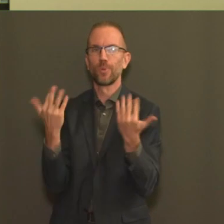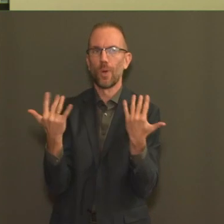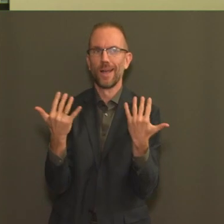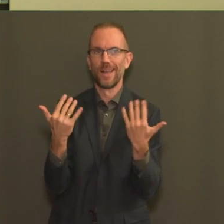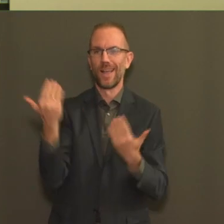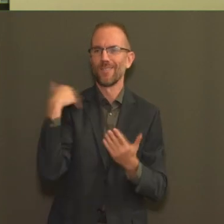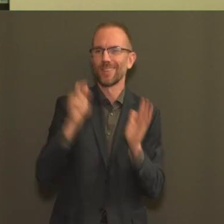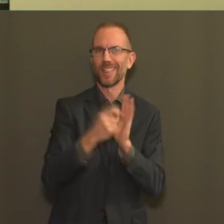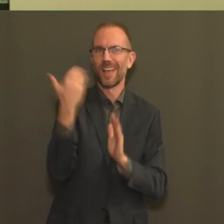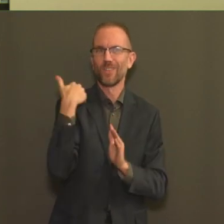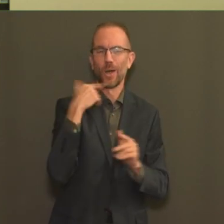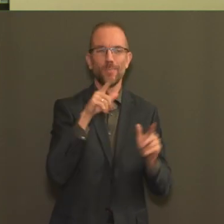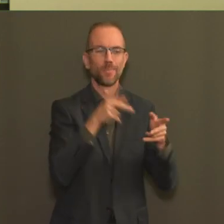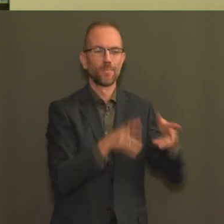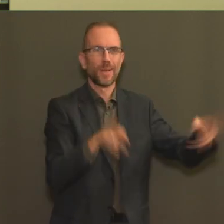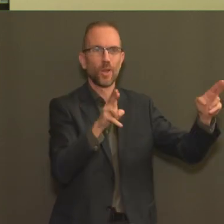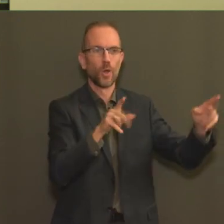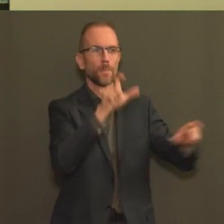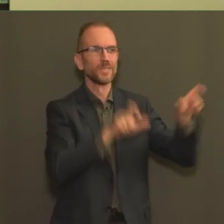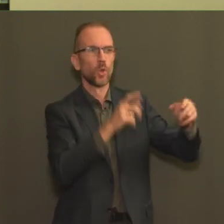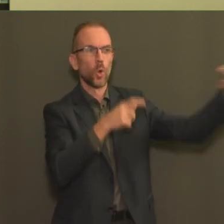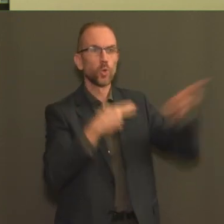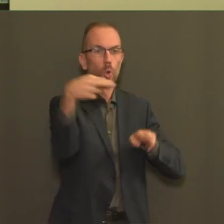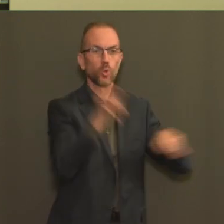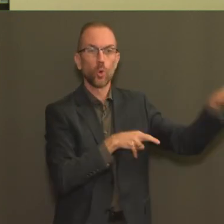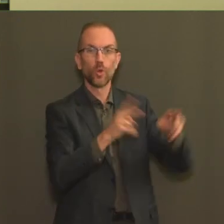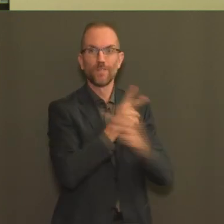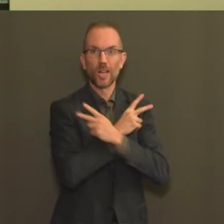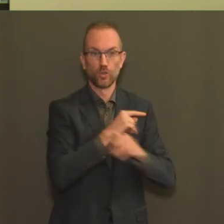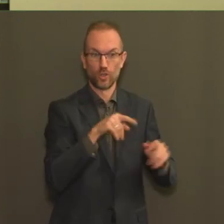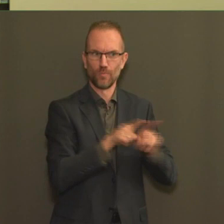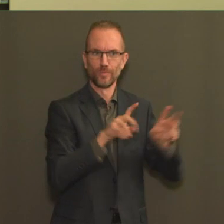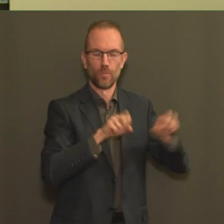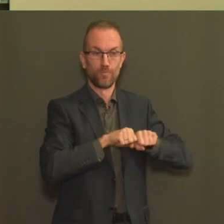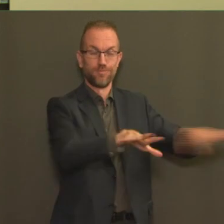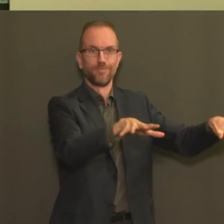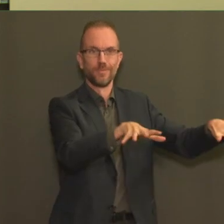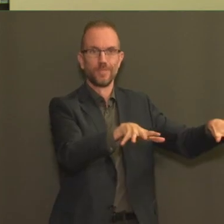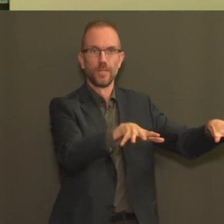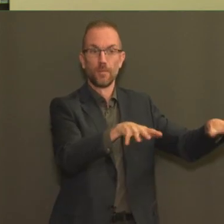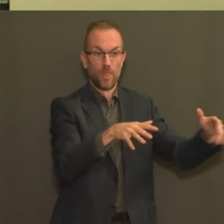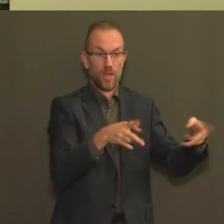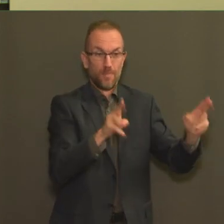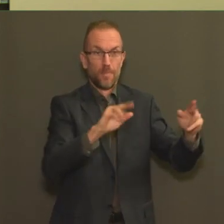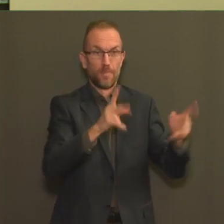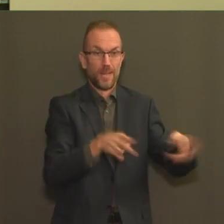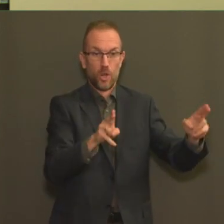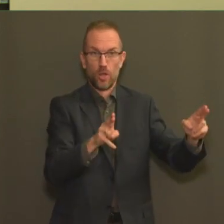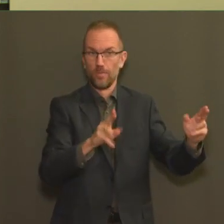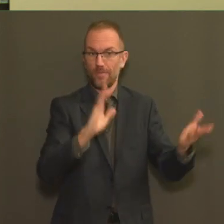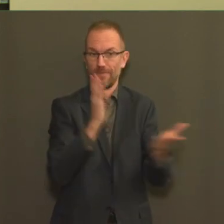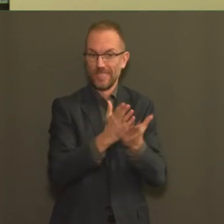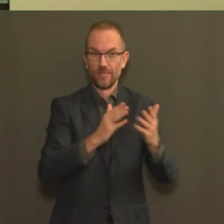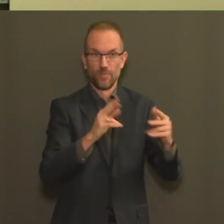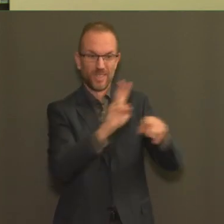se situe dans la période de comparaison. Et on sait que le retour des voyageurs a été particulièrement important, avec beaucoup de testing dans la région